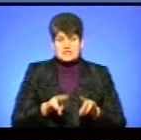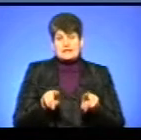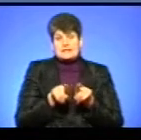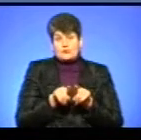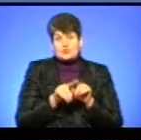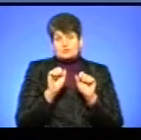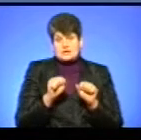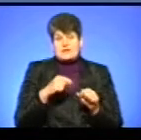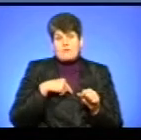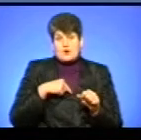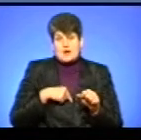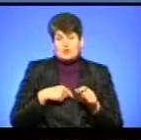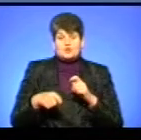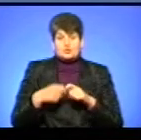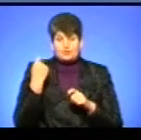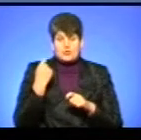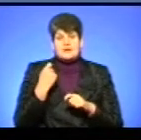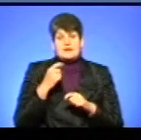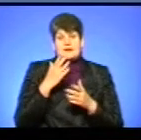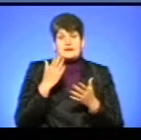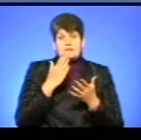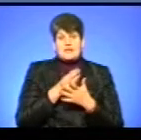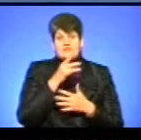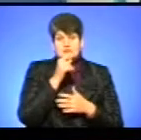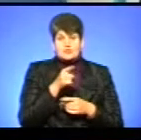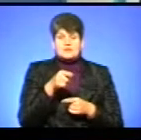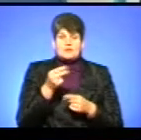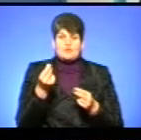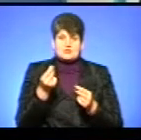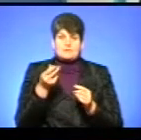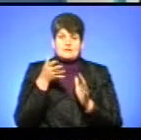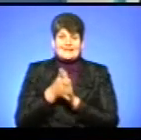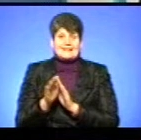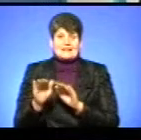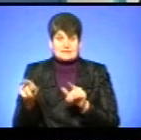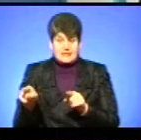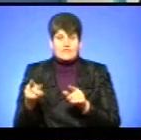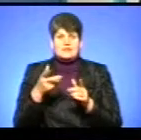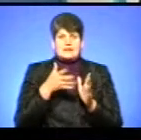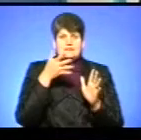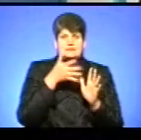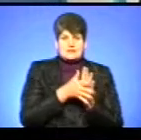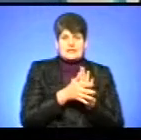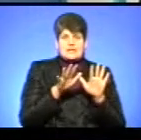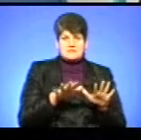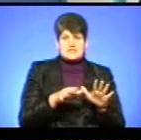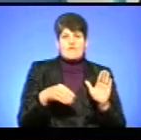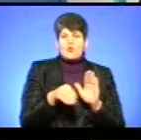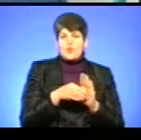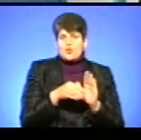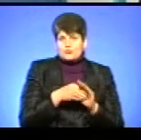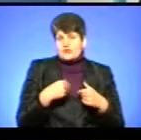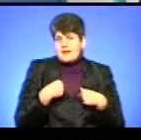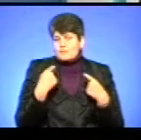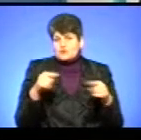можливо, на моральну шкоду, яку люди зазнали в час, коли ті кошти, замість того, щоб ми пішли на дітей, вони йшли на місцеву корупцію, бо інакше